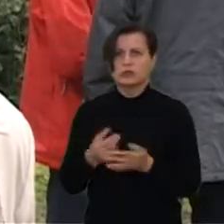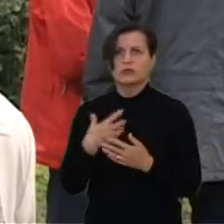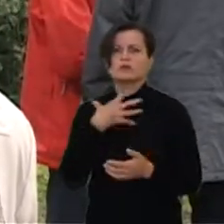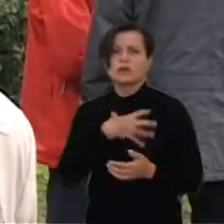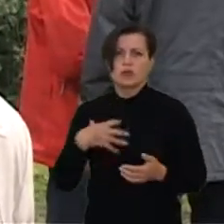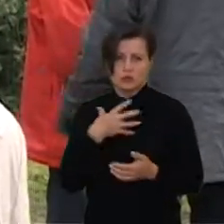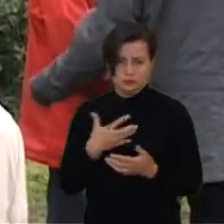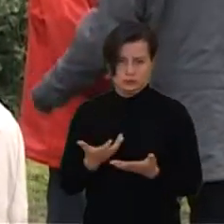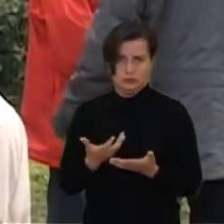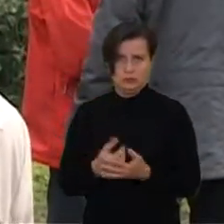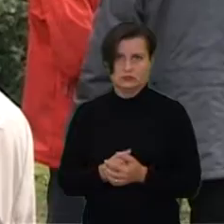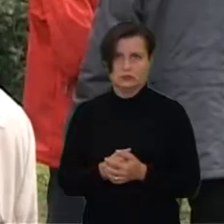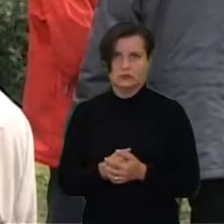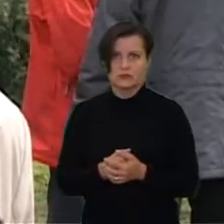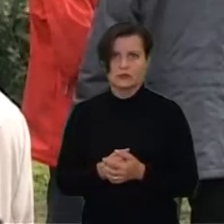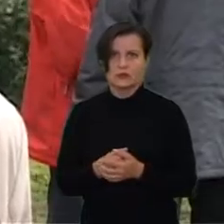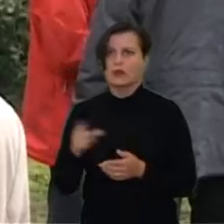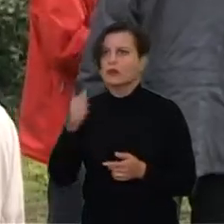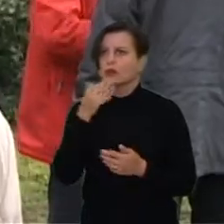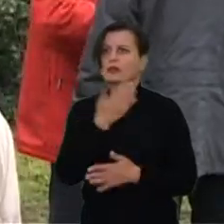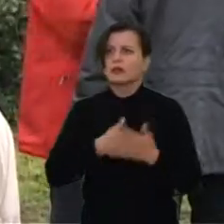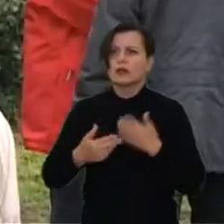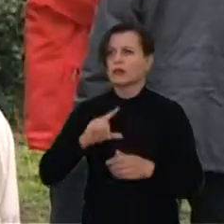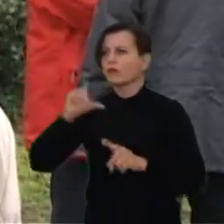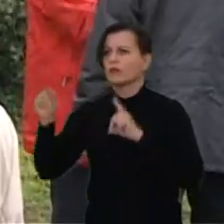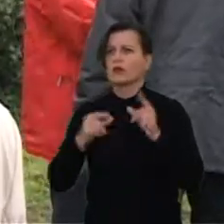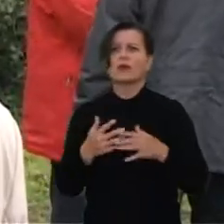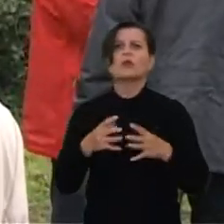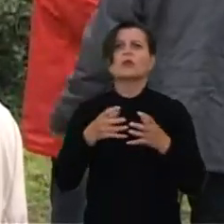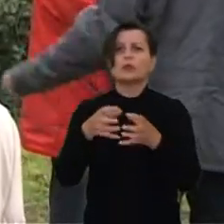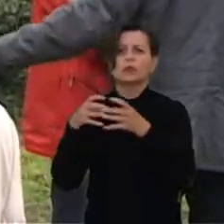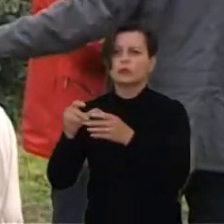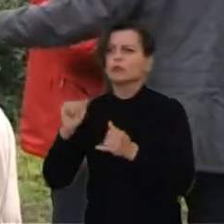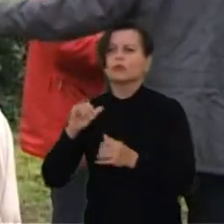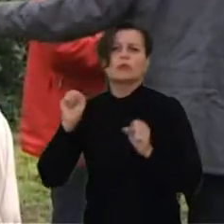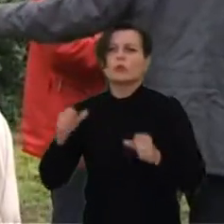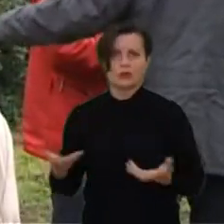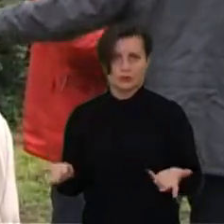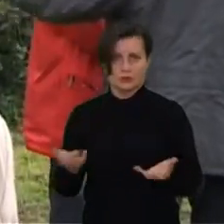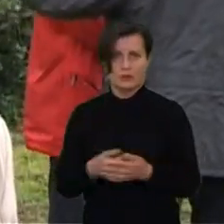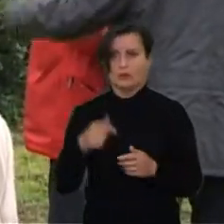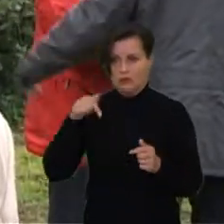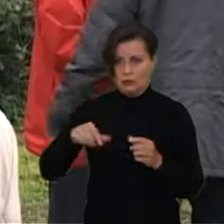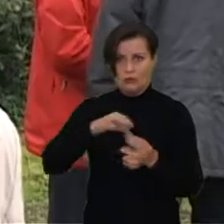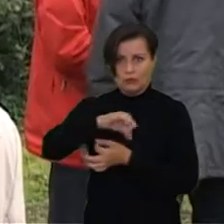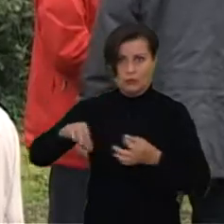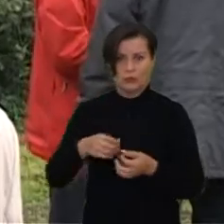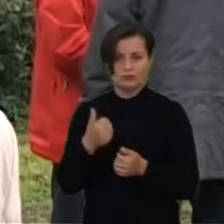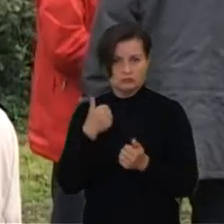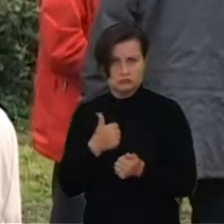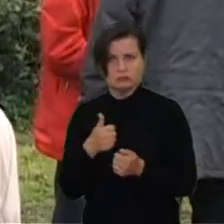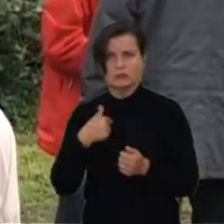vienas iš tokių pagrindinių, tai juk negalėjo kiek jau gali išvažiuoti. Tai šio projekto dėka, mes išvažiavome į